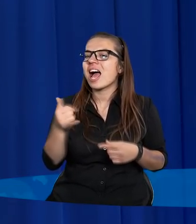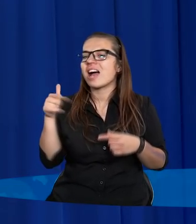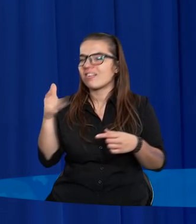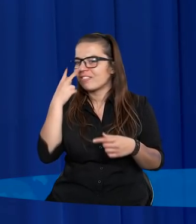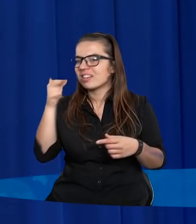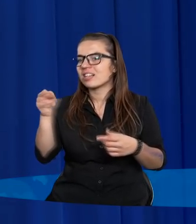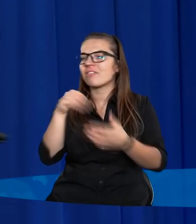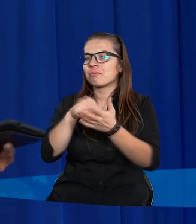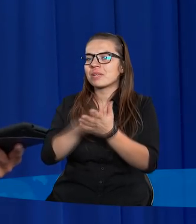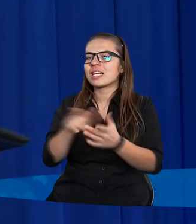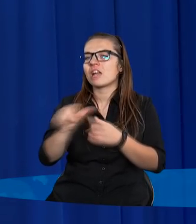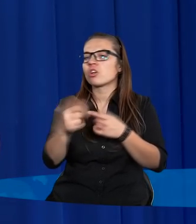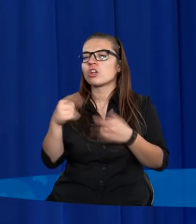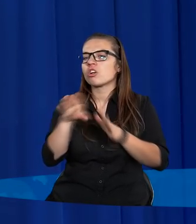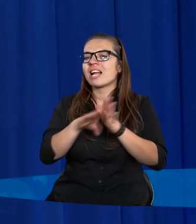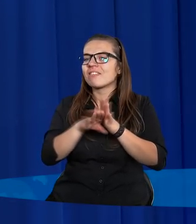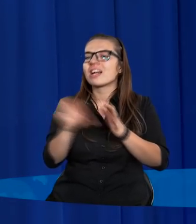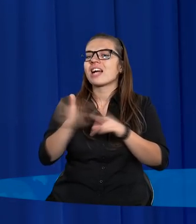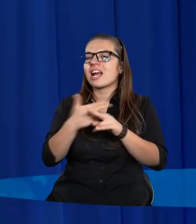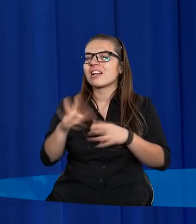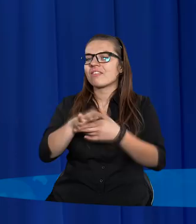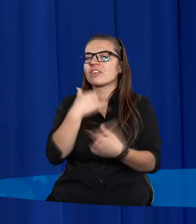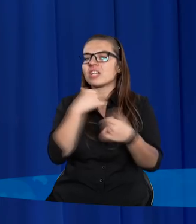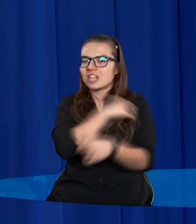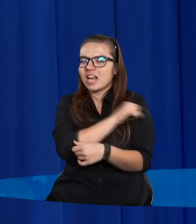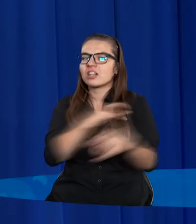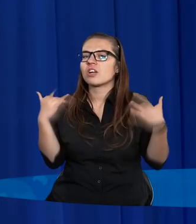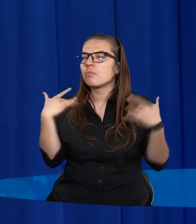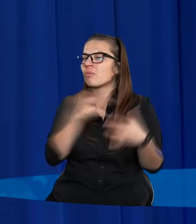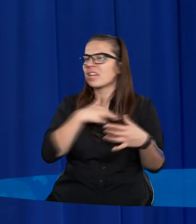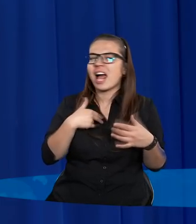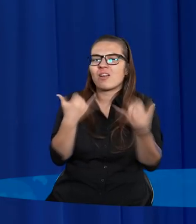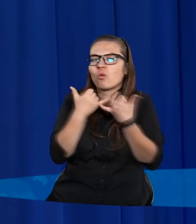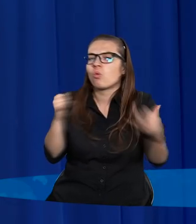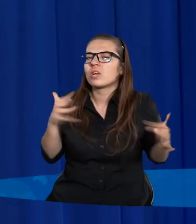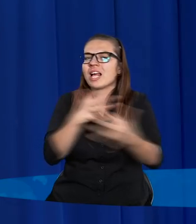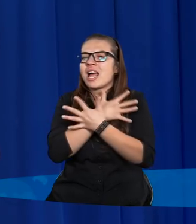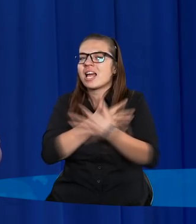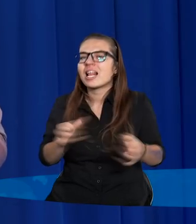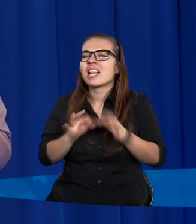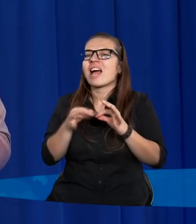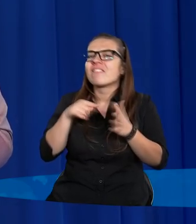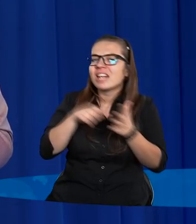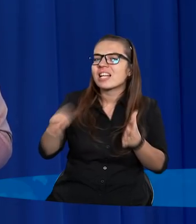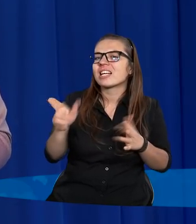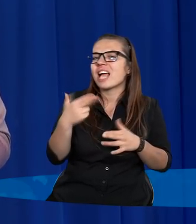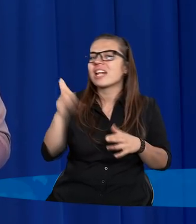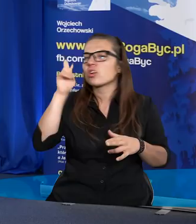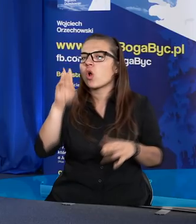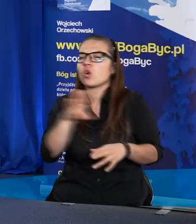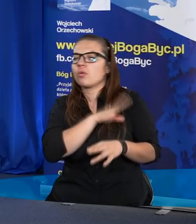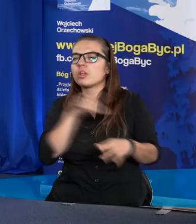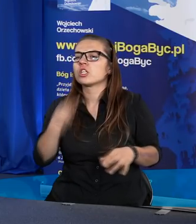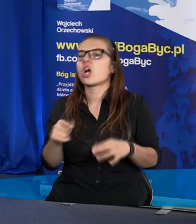widać nawet w jego wpisach, to jest coś niezwykłego, że kiedy w chrześcijańskim życiu spotykają nas różne tragedie, nawet właśnie kiedy ktoś umiera, to